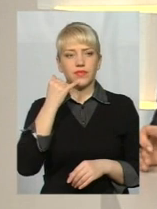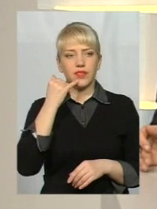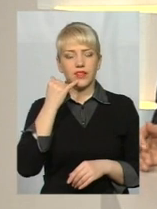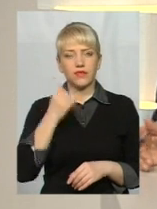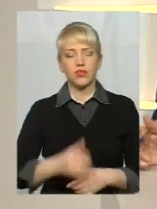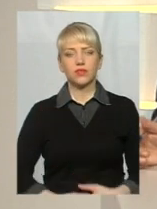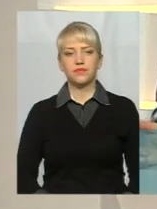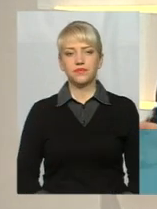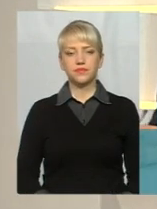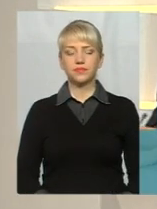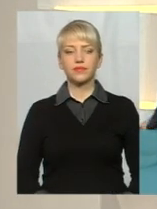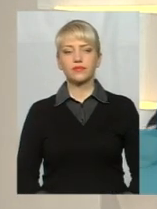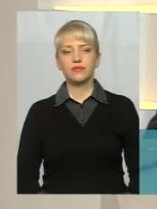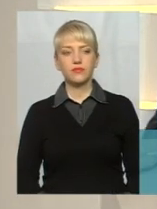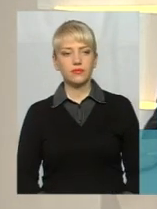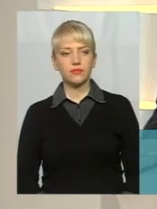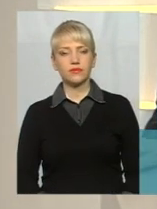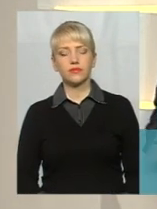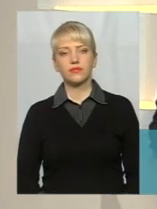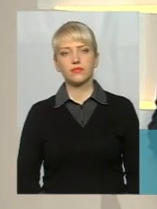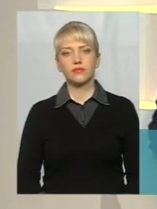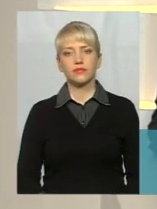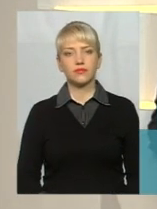глядач, давайте почуємо ще його питання. Добрий вечір.